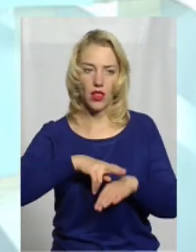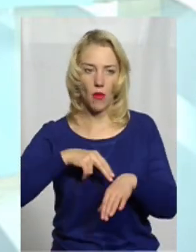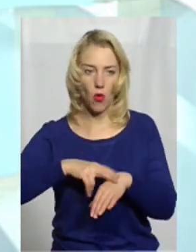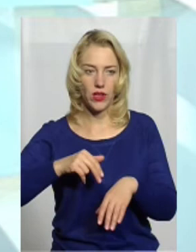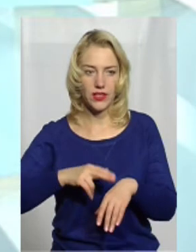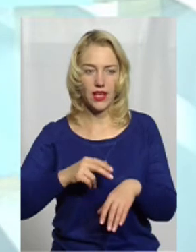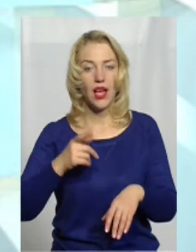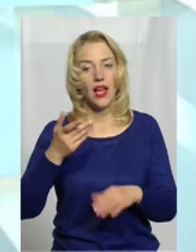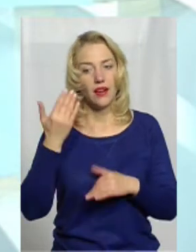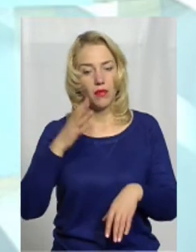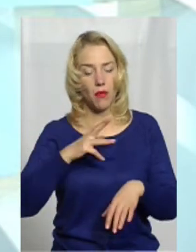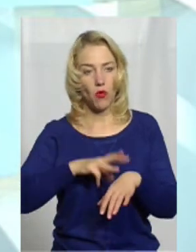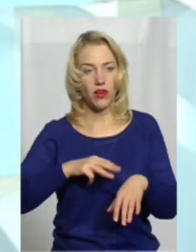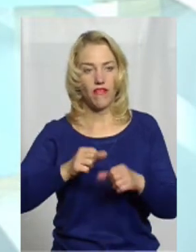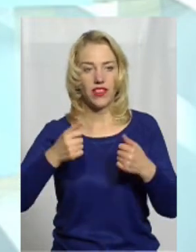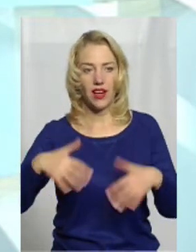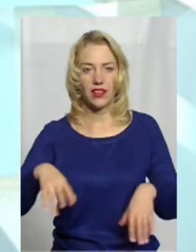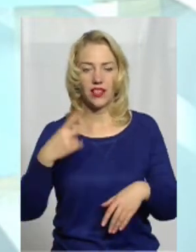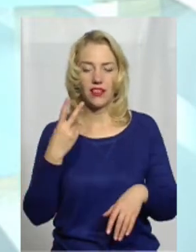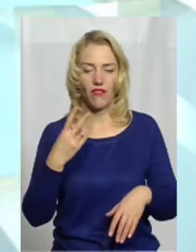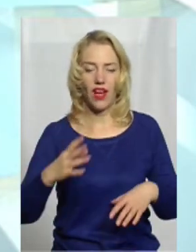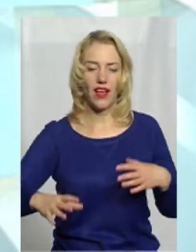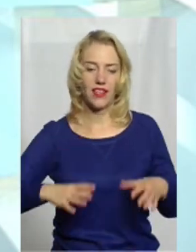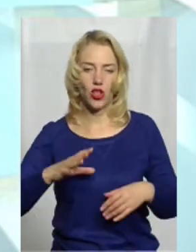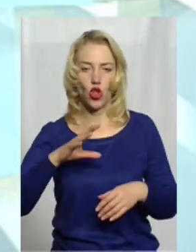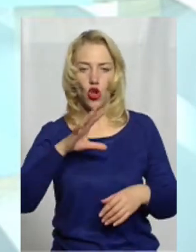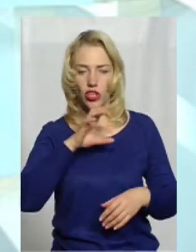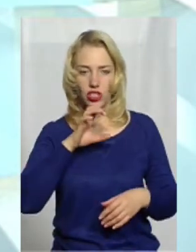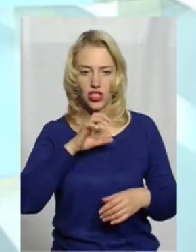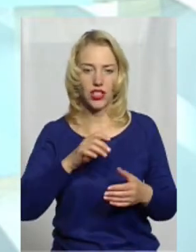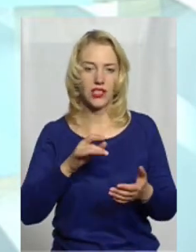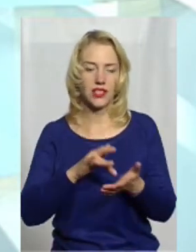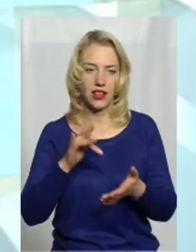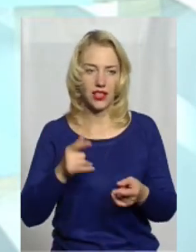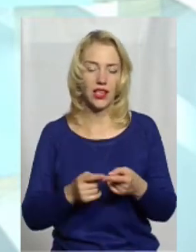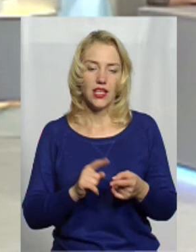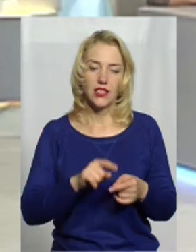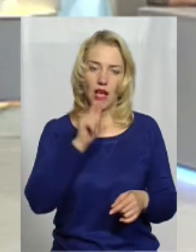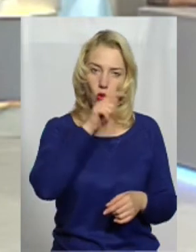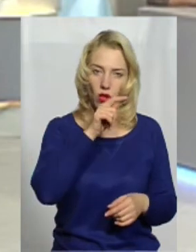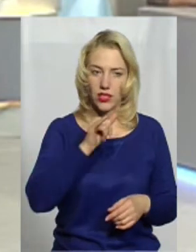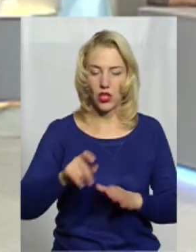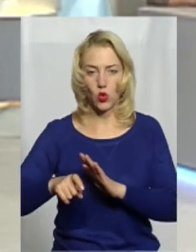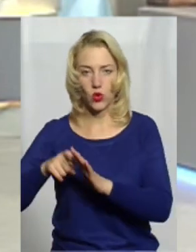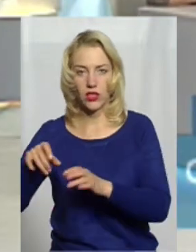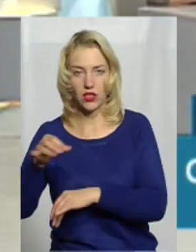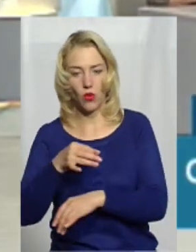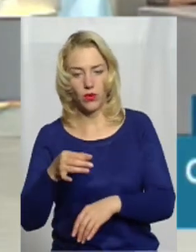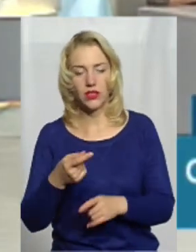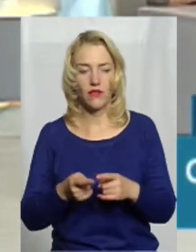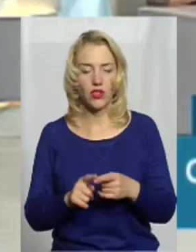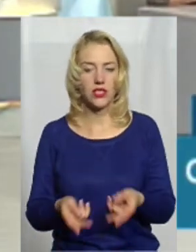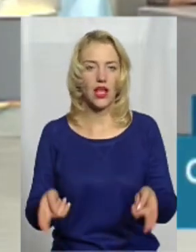міліція, втратила два кінологічні центри, це Луганської та Донецької областей. Вони залишились на